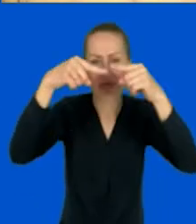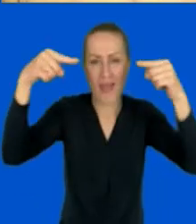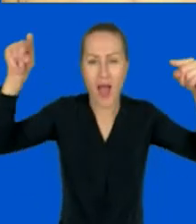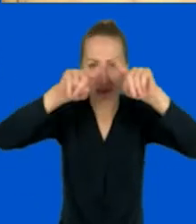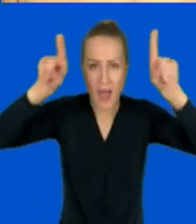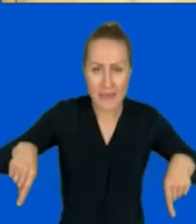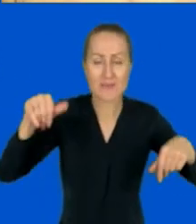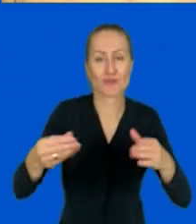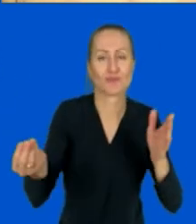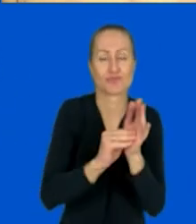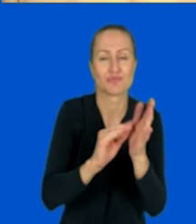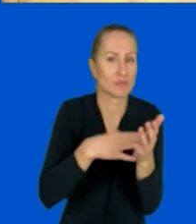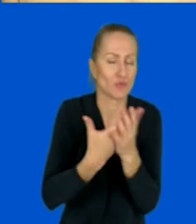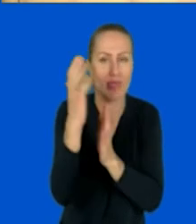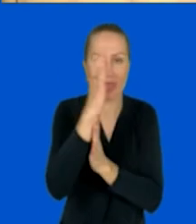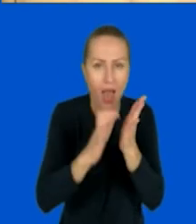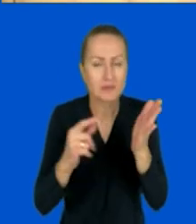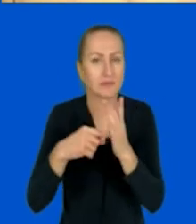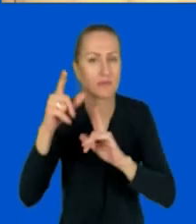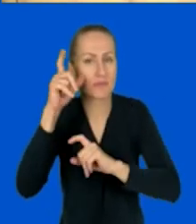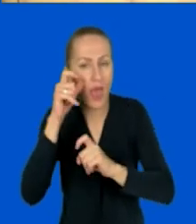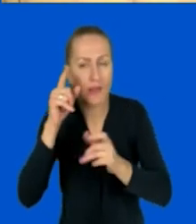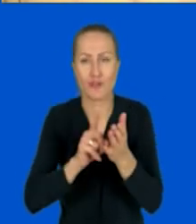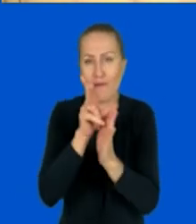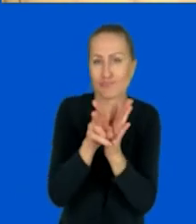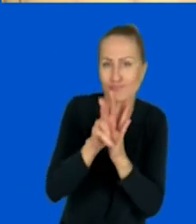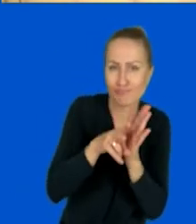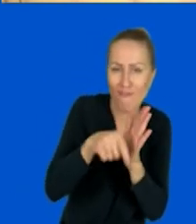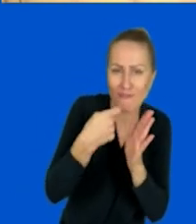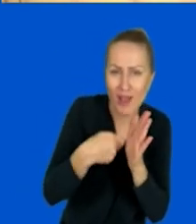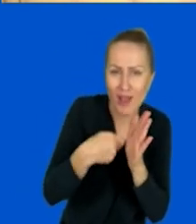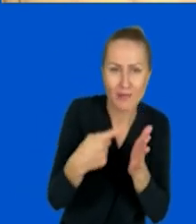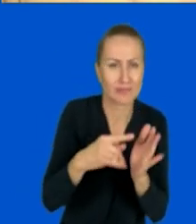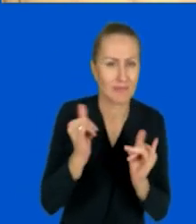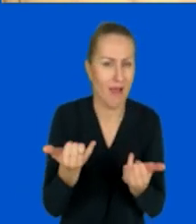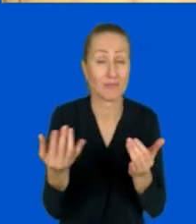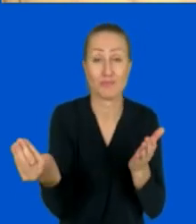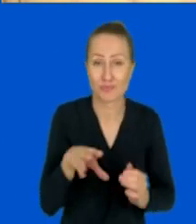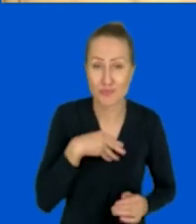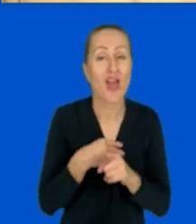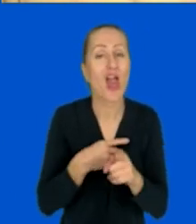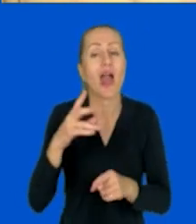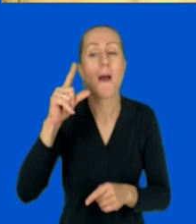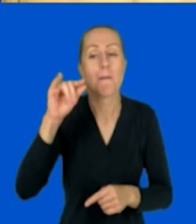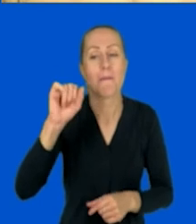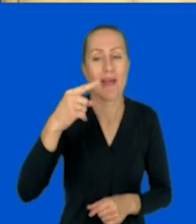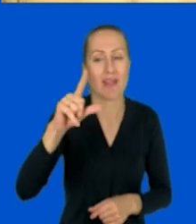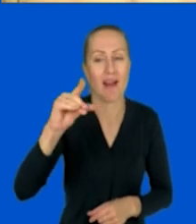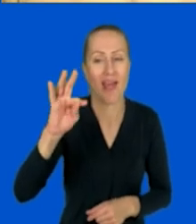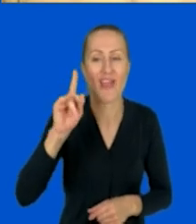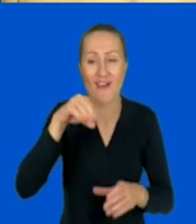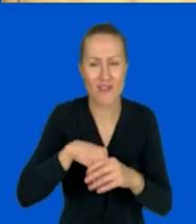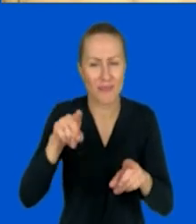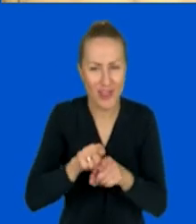można przypinać czy to tekst, czy zdjęcia, czy wideo, więc Padlet, ten Padlet ma też